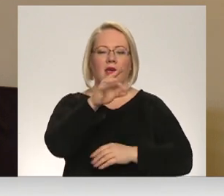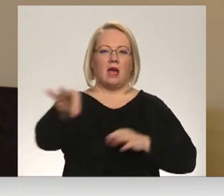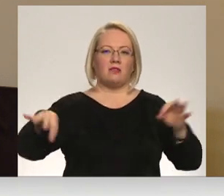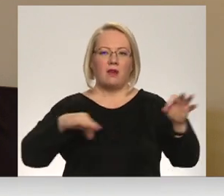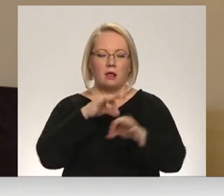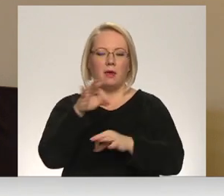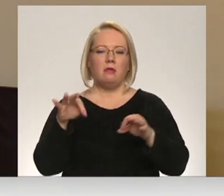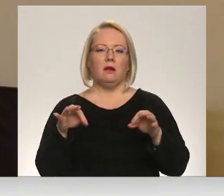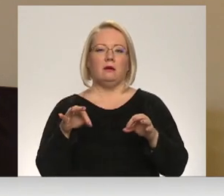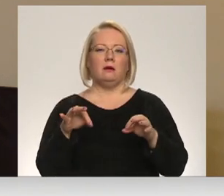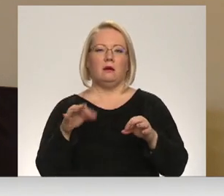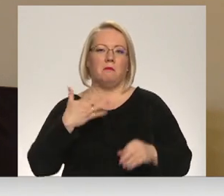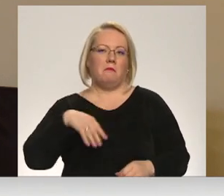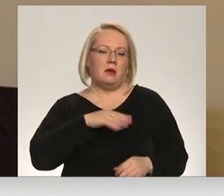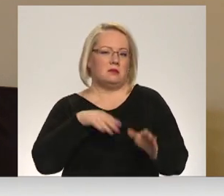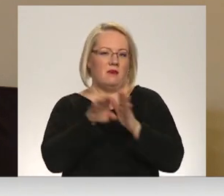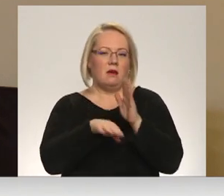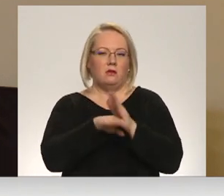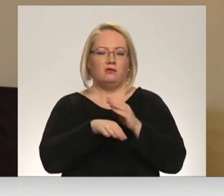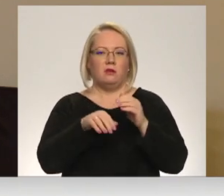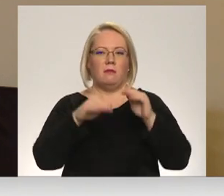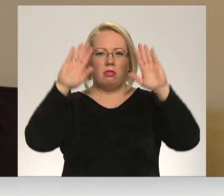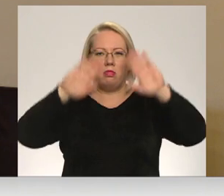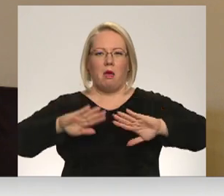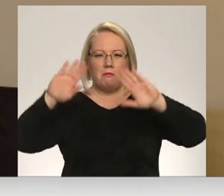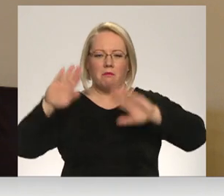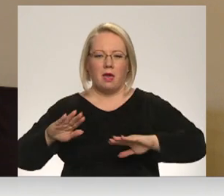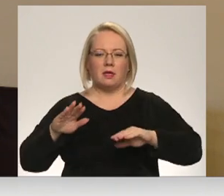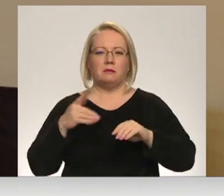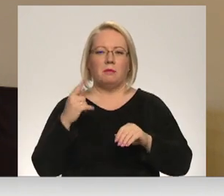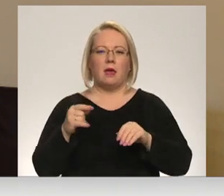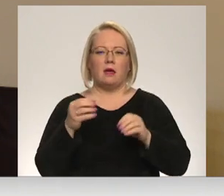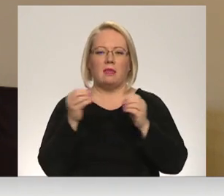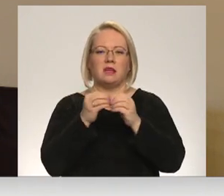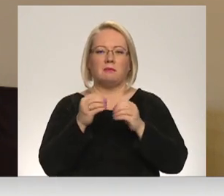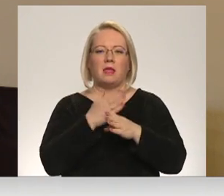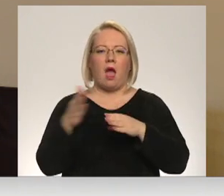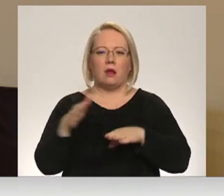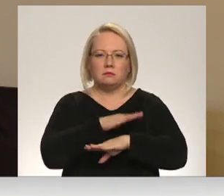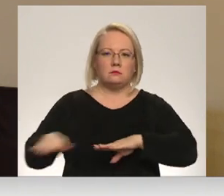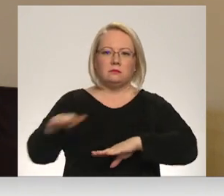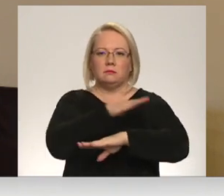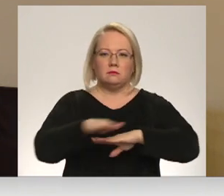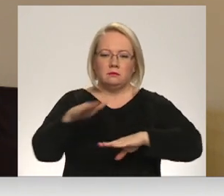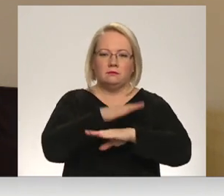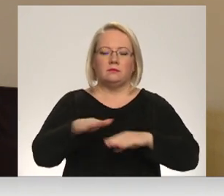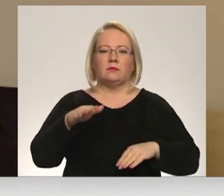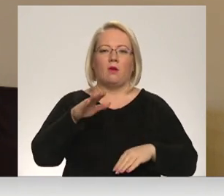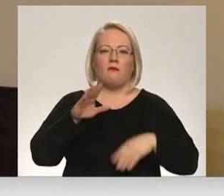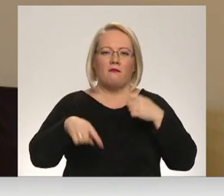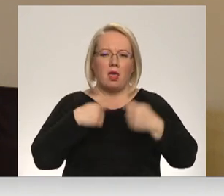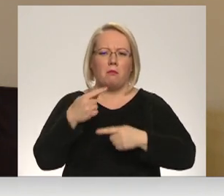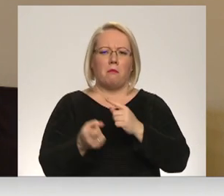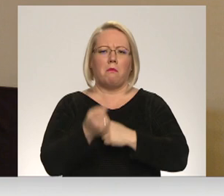droši. Mēs vienkārši tāpēc bija kādas desmit kārdas bija tāpēc. Un vienmēr vasarā parādījās kudrs, kas lidoja.